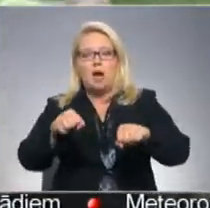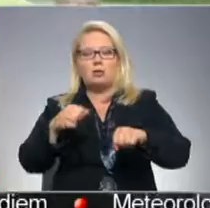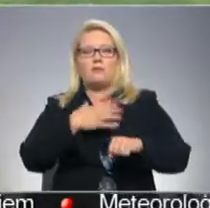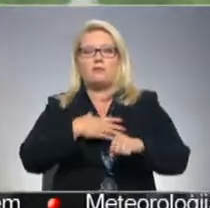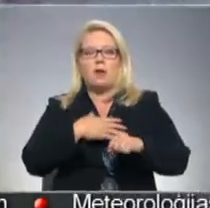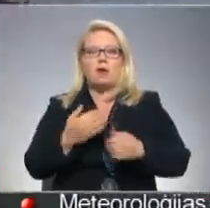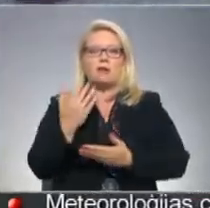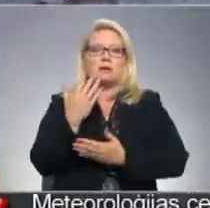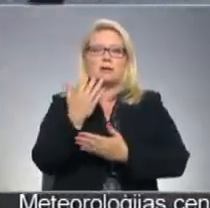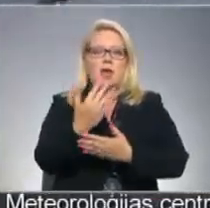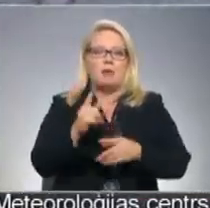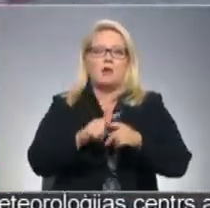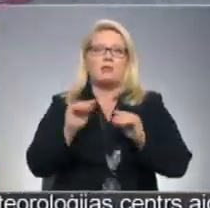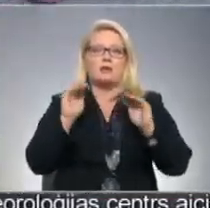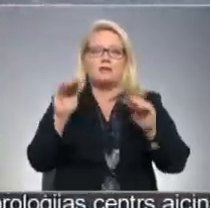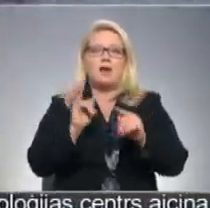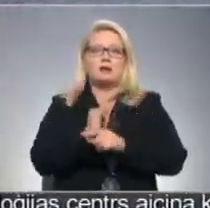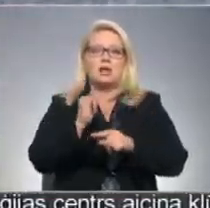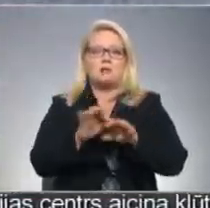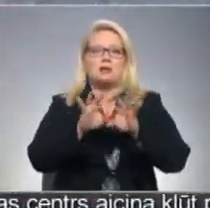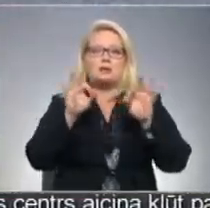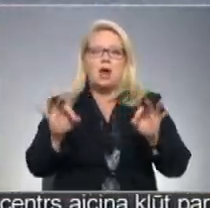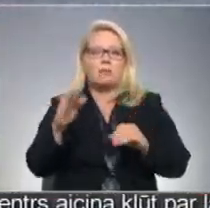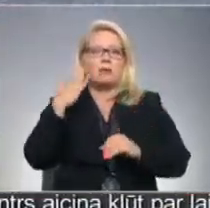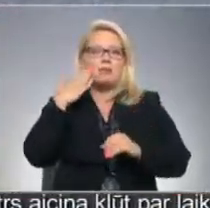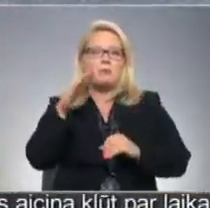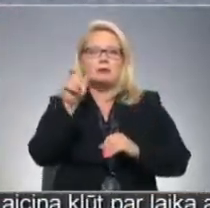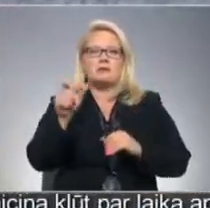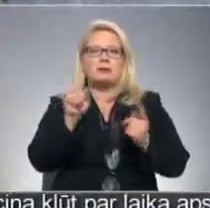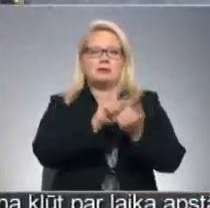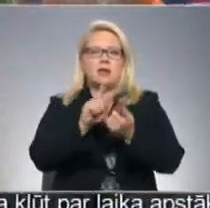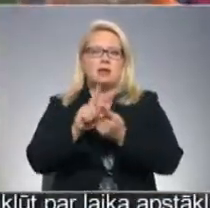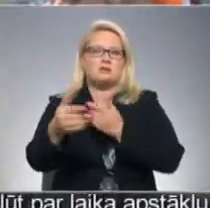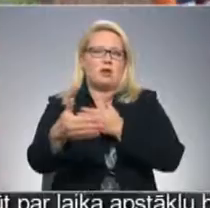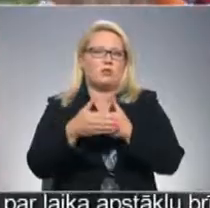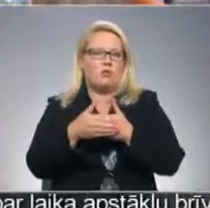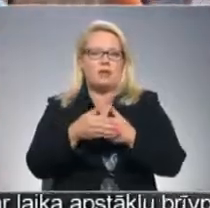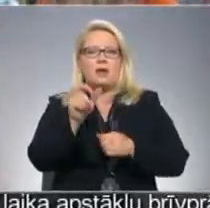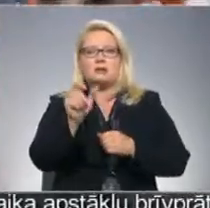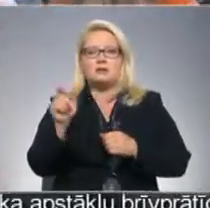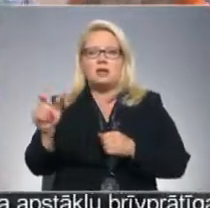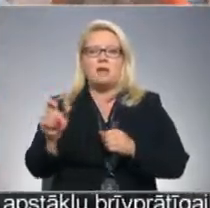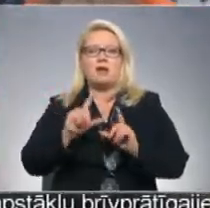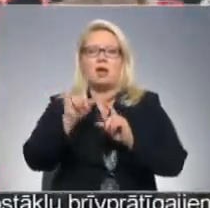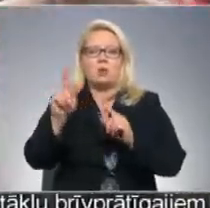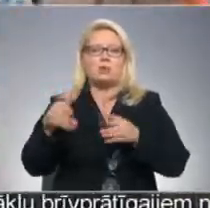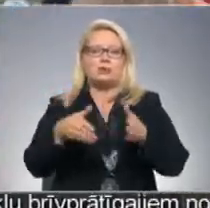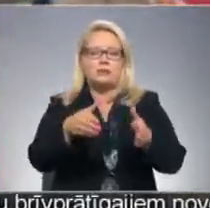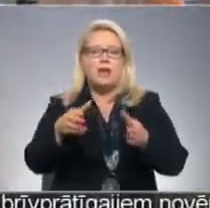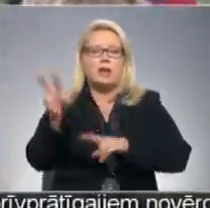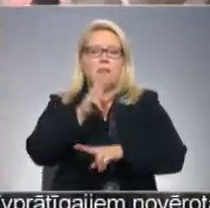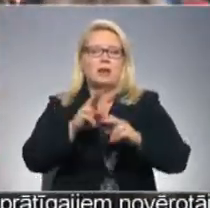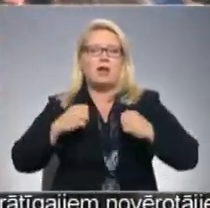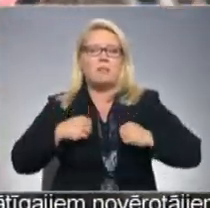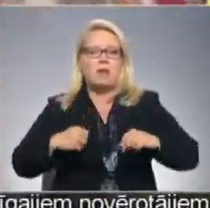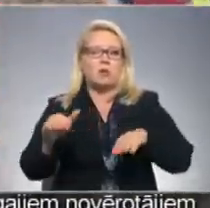mazos ne sklēpī. Svēceļojums pat sākotnē nepazīstam uz cilvēku satuvina. Cilvēki dodoties ceļā, meklēja mieru un